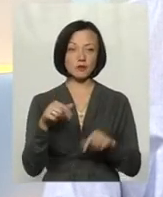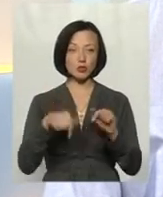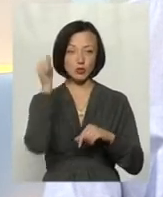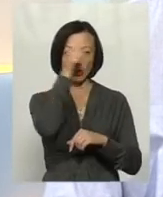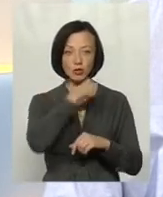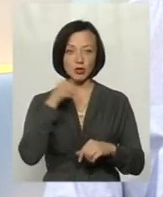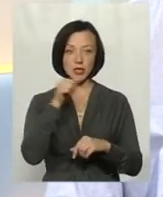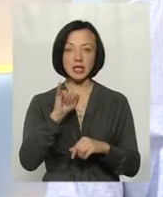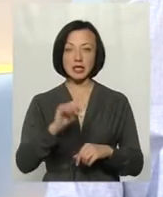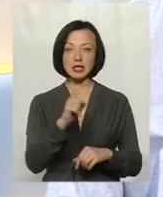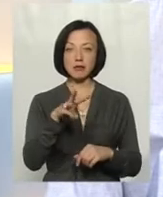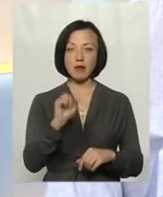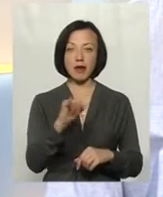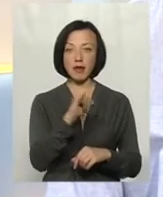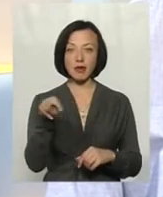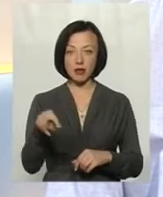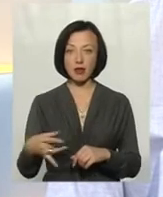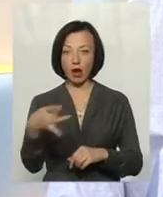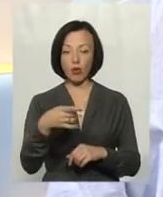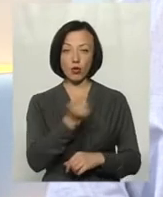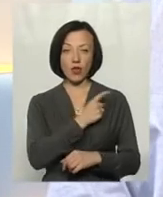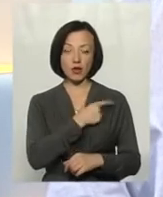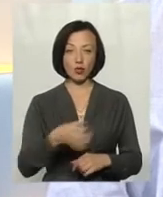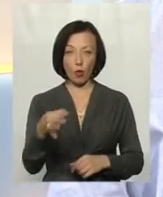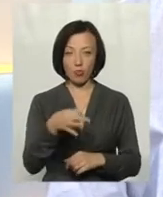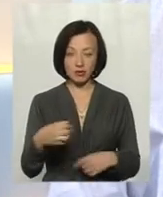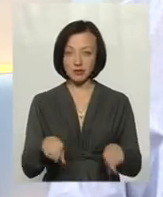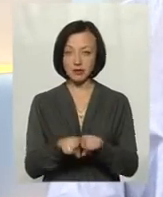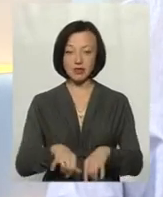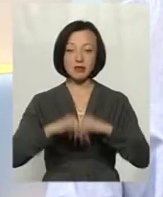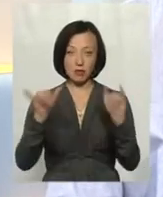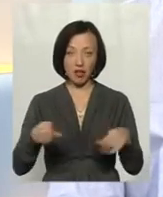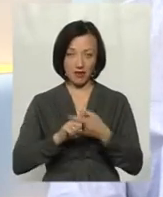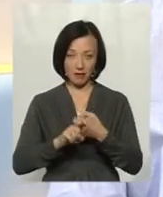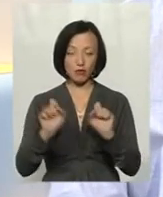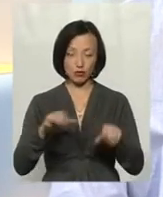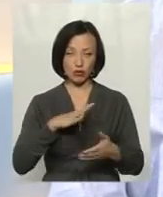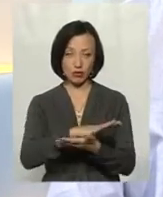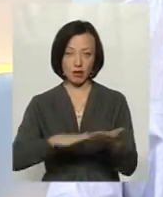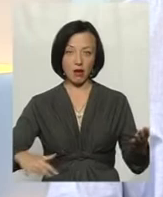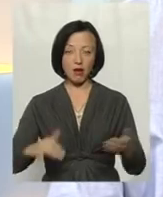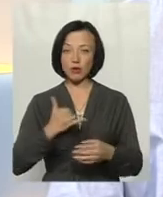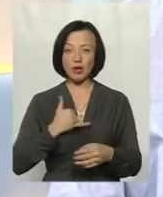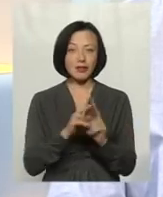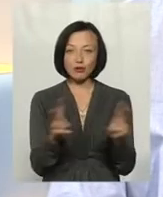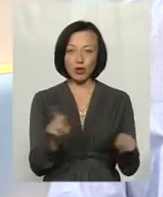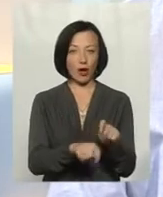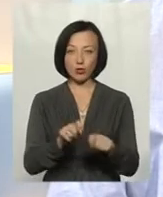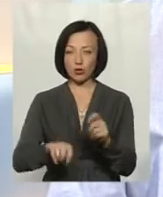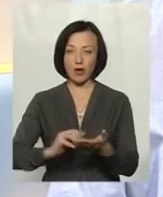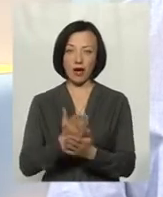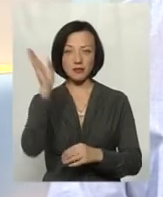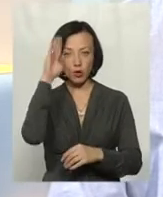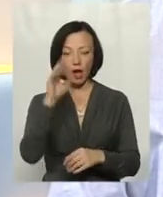спостерігали Ізмаїльський район Одеської області, тобто такі спалахи, можуть інфекції йти далі, тому що в нас ніхто не контролює якість води,